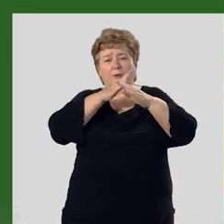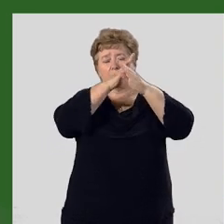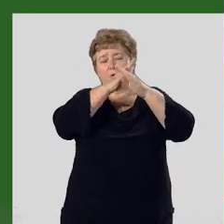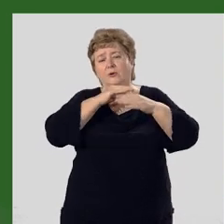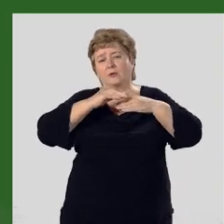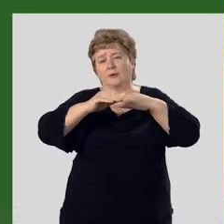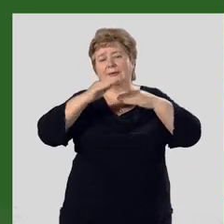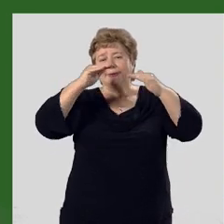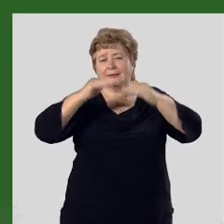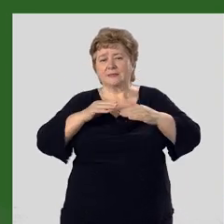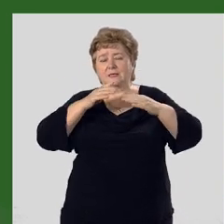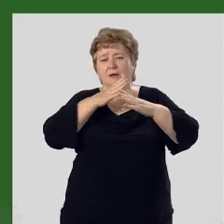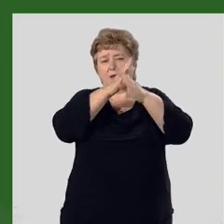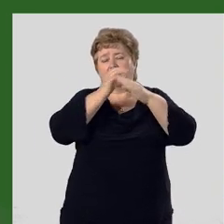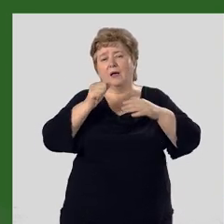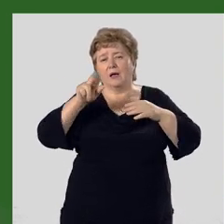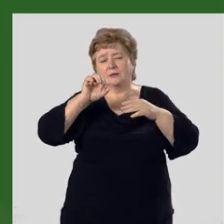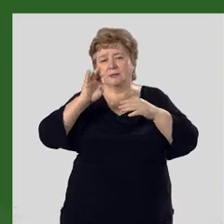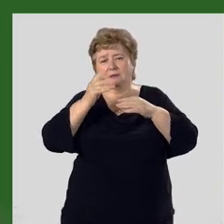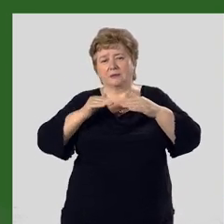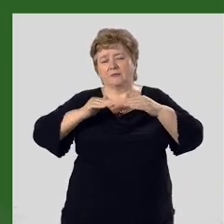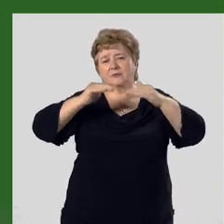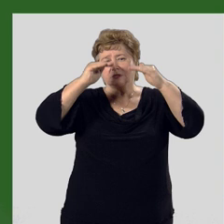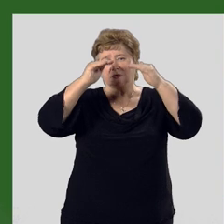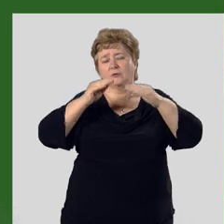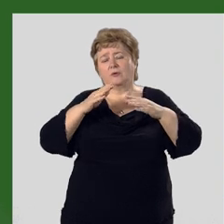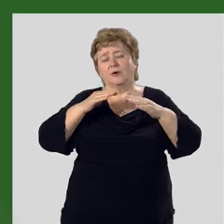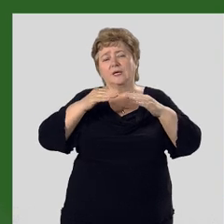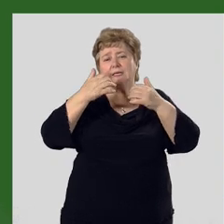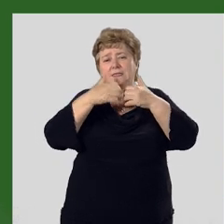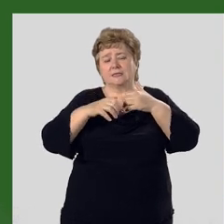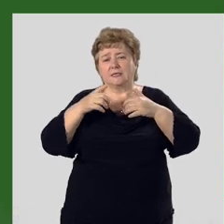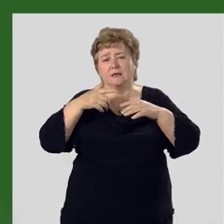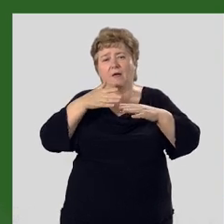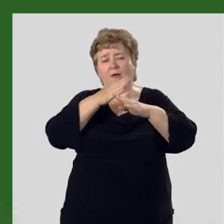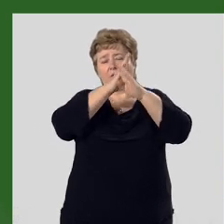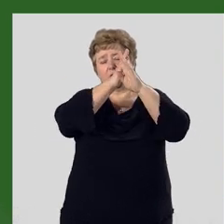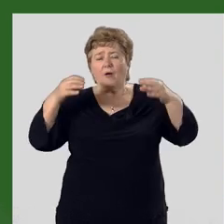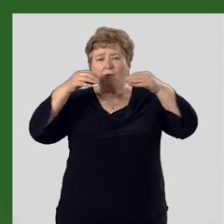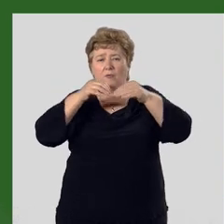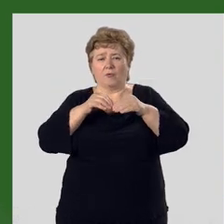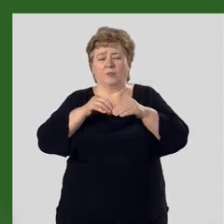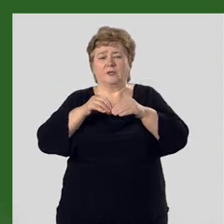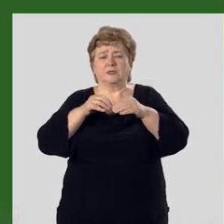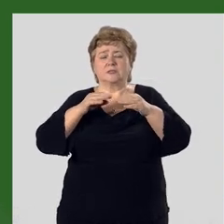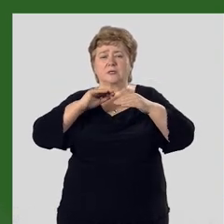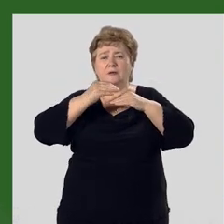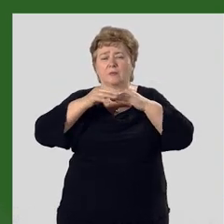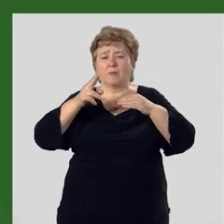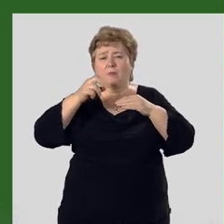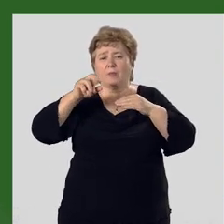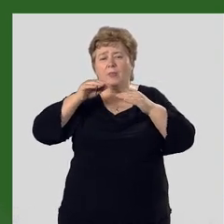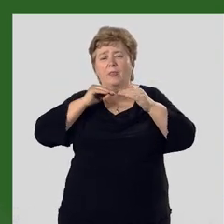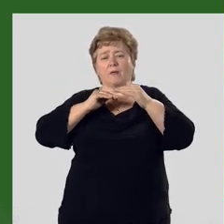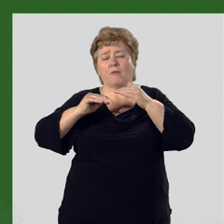низкогорный и адырный, высоко- и среднегорный. Комплекс рельефа подгорных